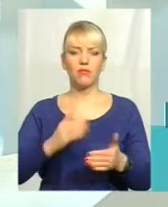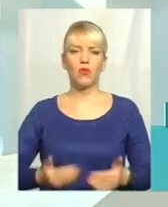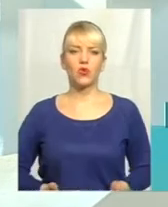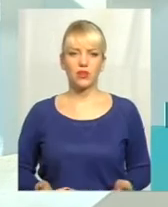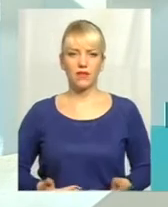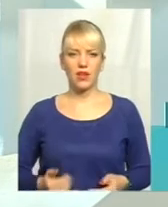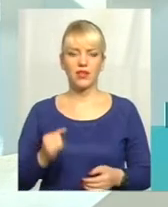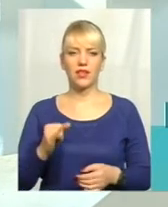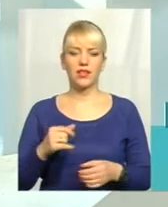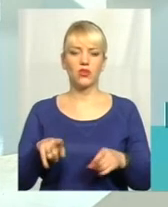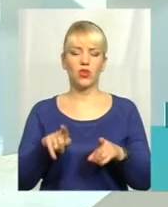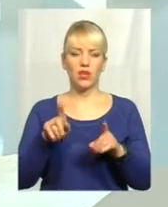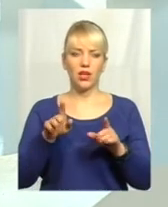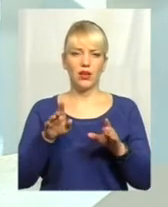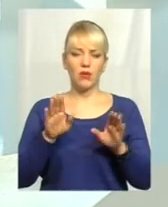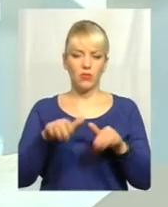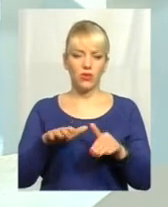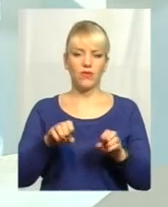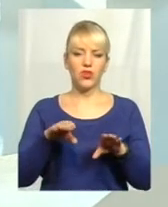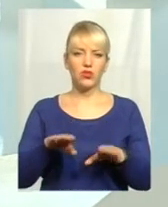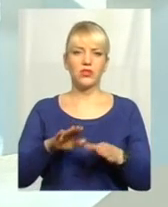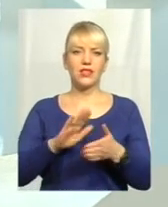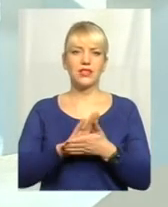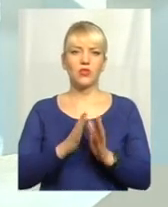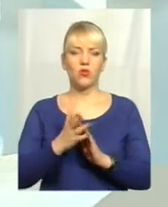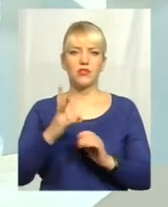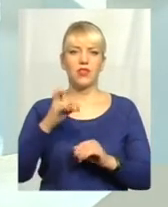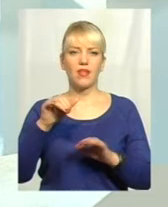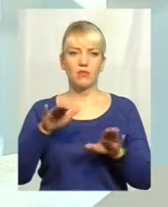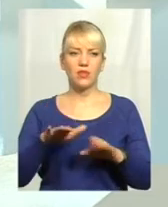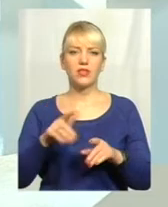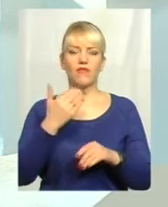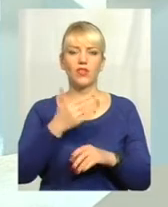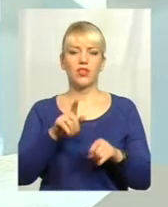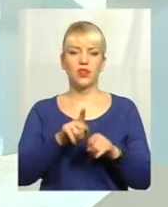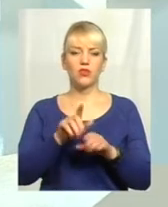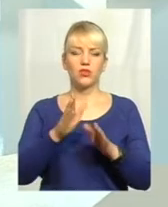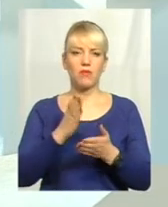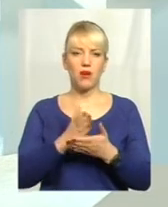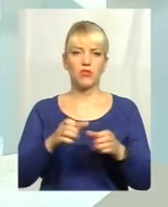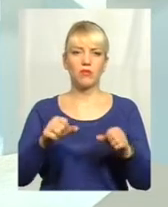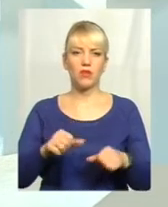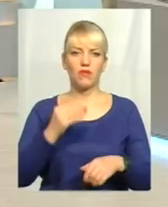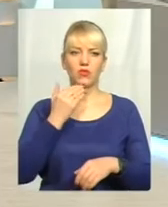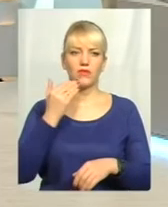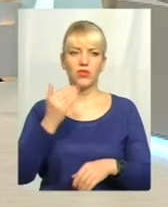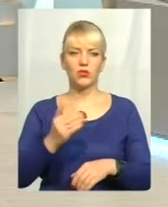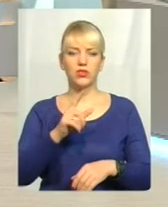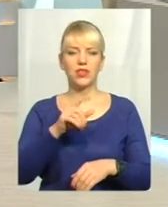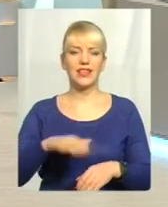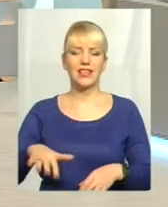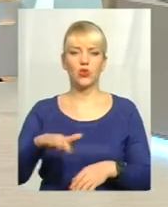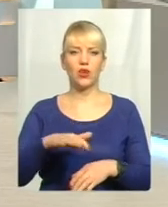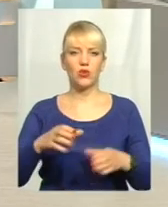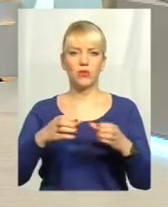Тоді вже вирішується ситуація на місці, ось, але вони також мають право звернутися, знову ж таки, наголошую, до територіального